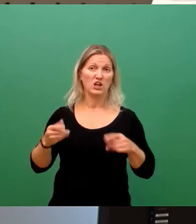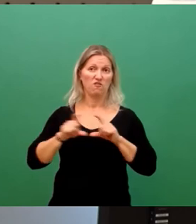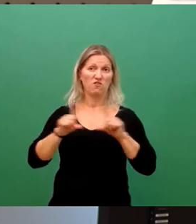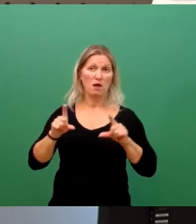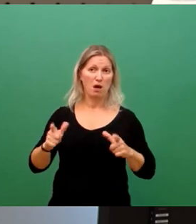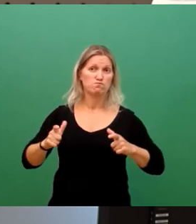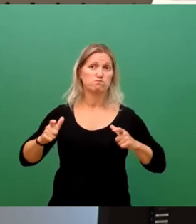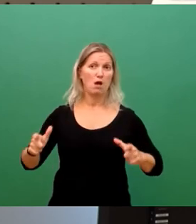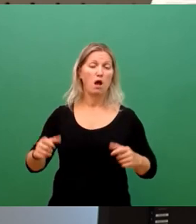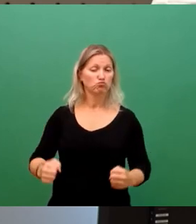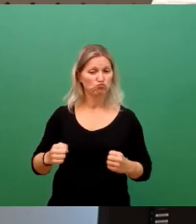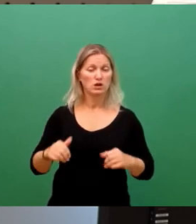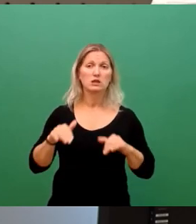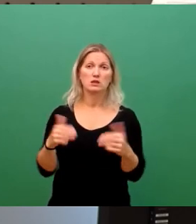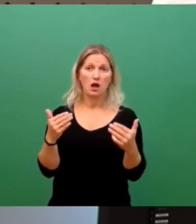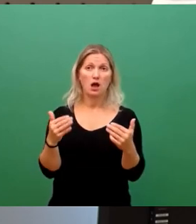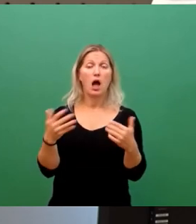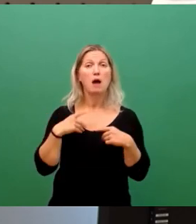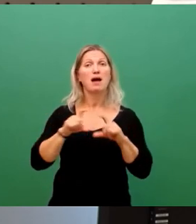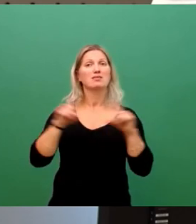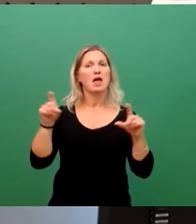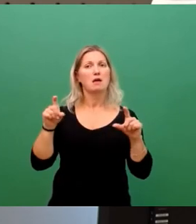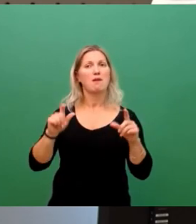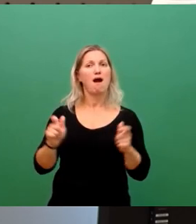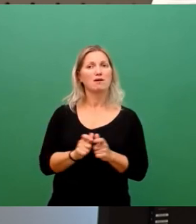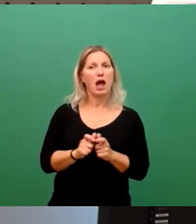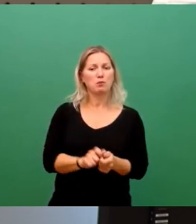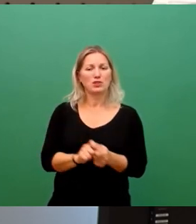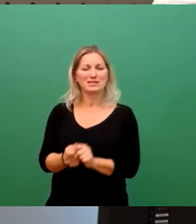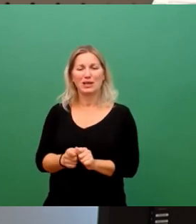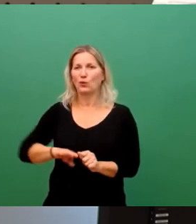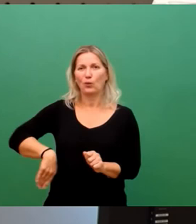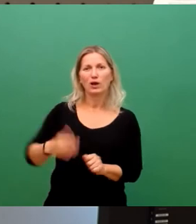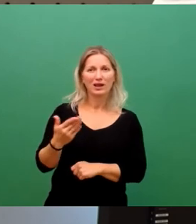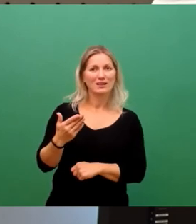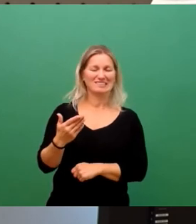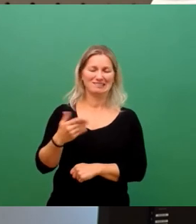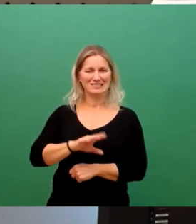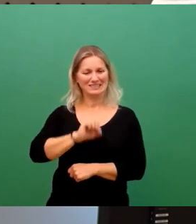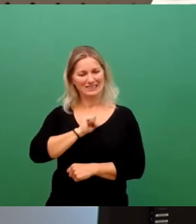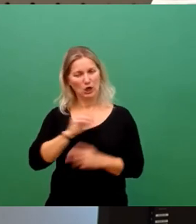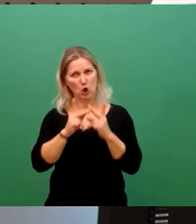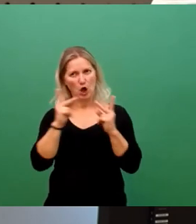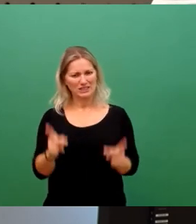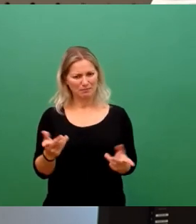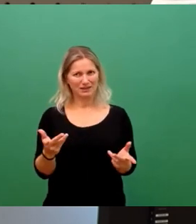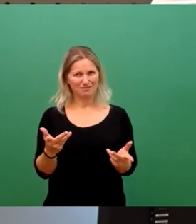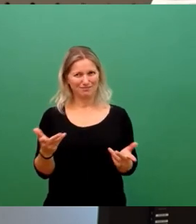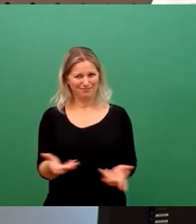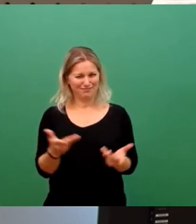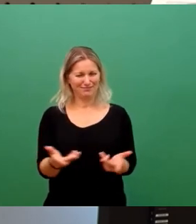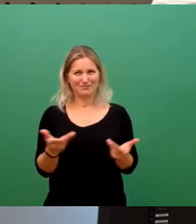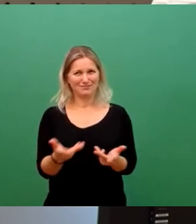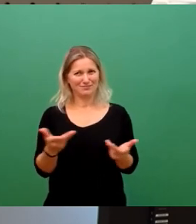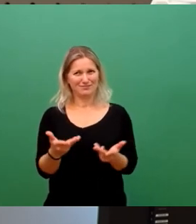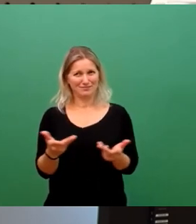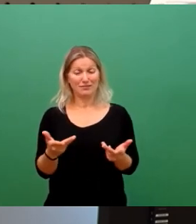auch aus meiner Sicht beim Thema Dekarbonisierung und den entsprechenden Konzepten noch Luft nach oben ist, wo ich tatsächlich auch